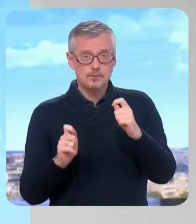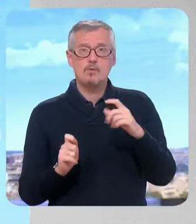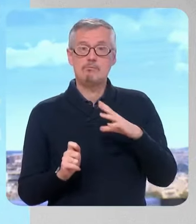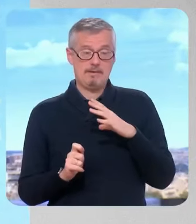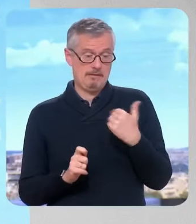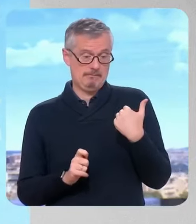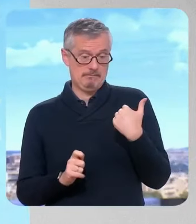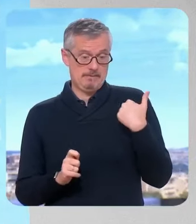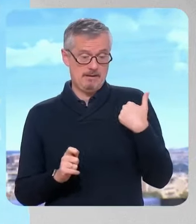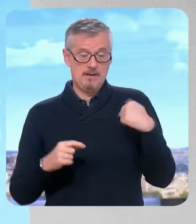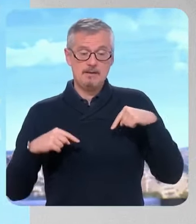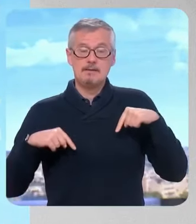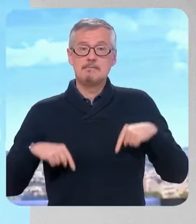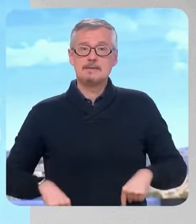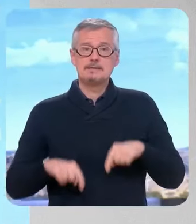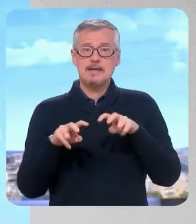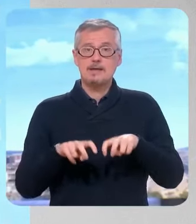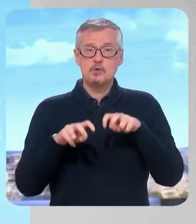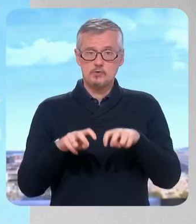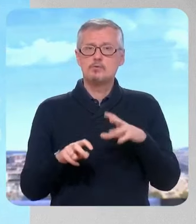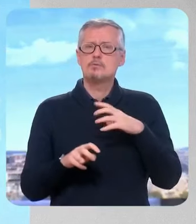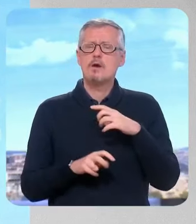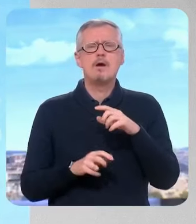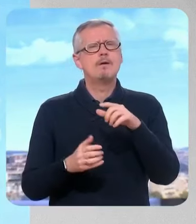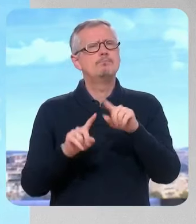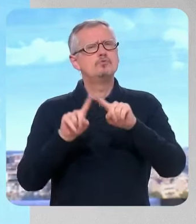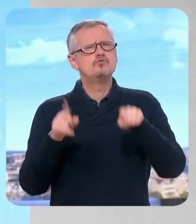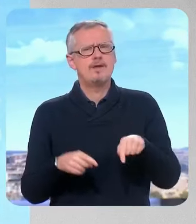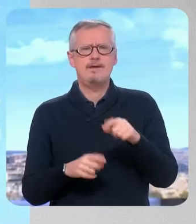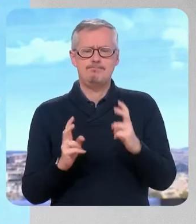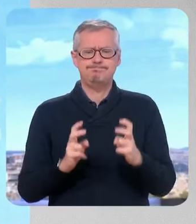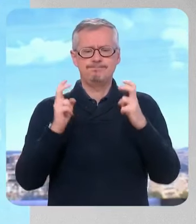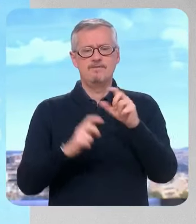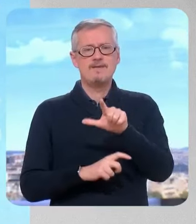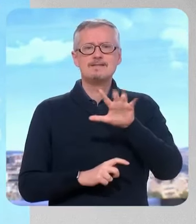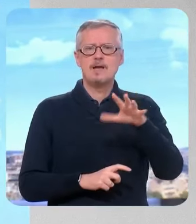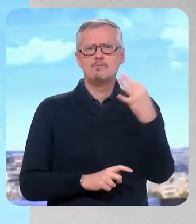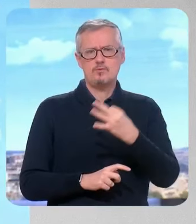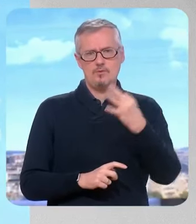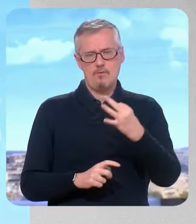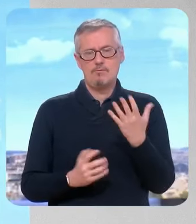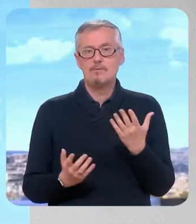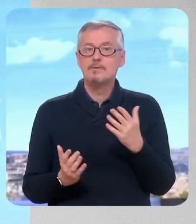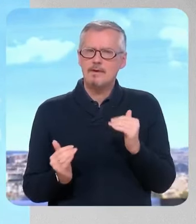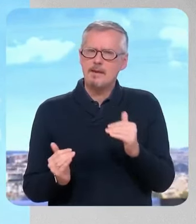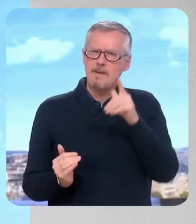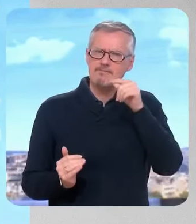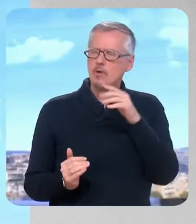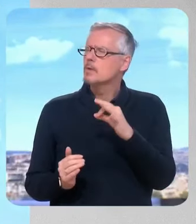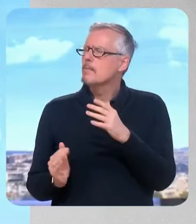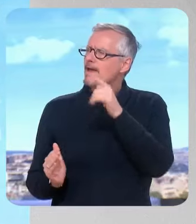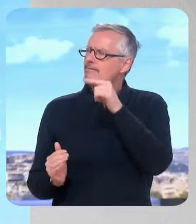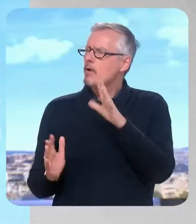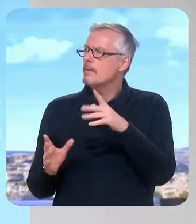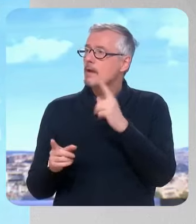Le cette année sur la planification écologique en particulier. Donc je me vois mal dire que nous ne faisons pas d'efforts sur l'agriculture. Vous voyez ce que je veux dire? Vous faites des efforts, désormais,